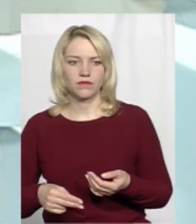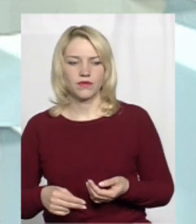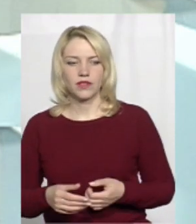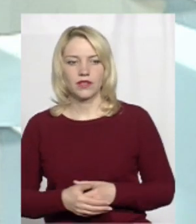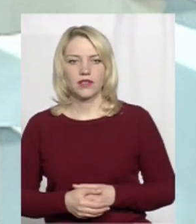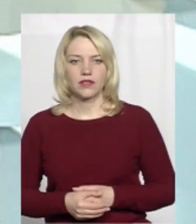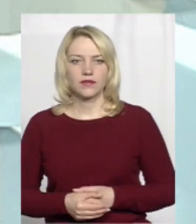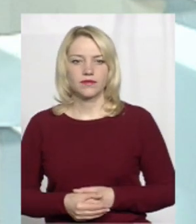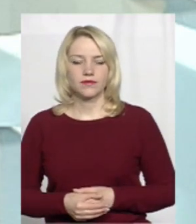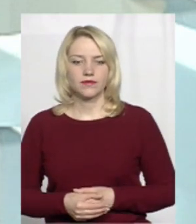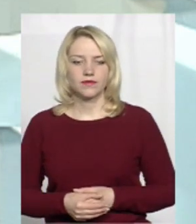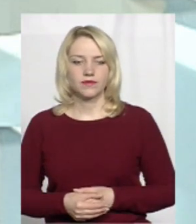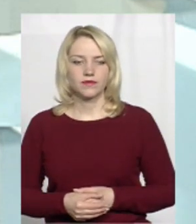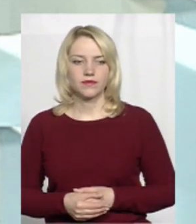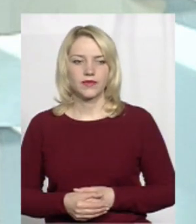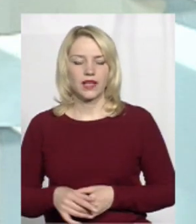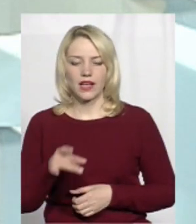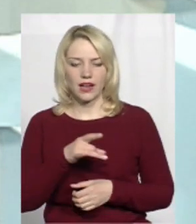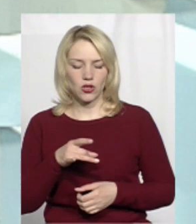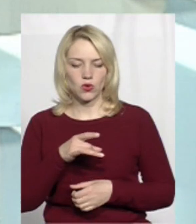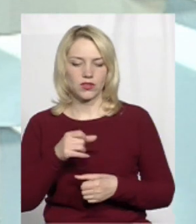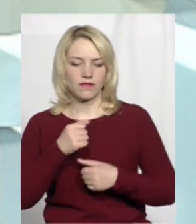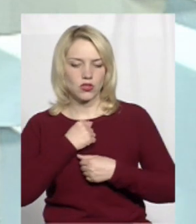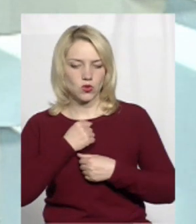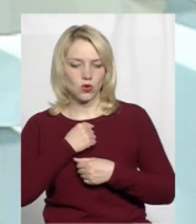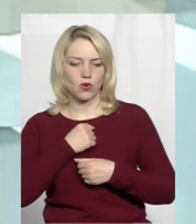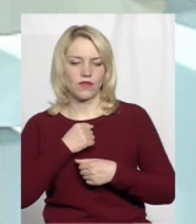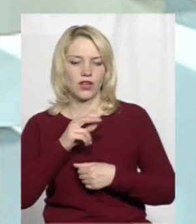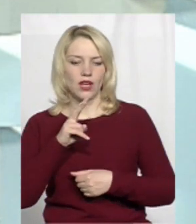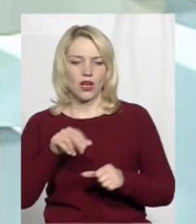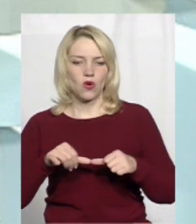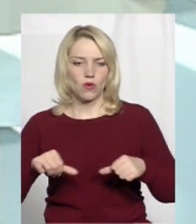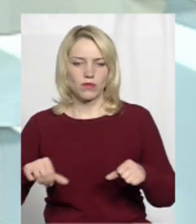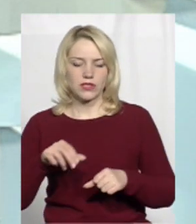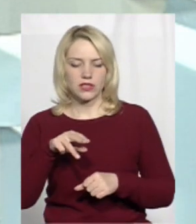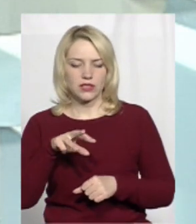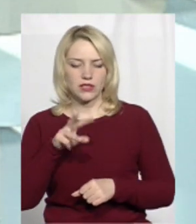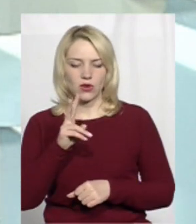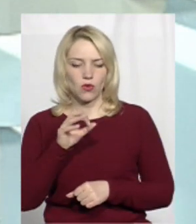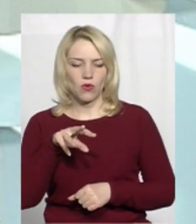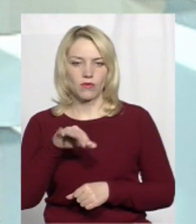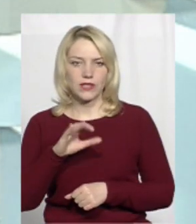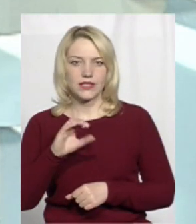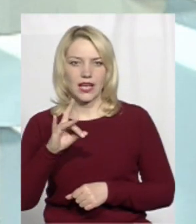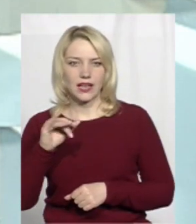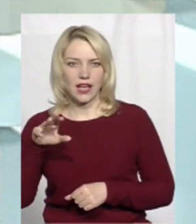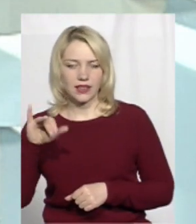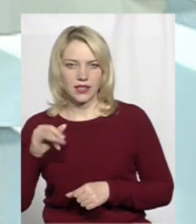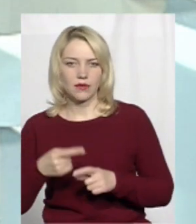райони військові коміністеріати контракти по проходженню служби